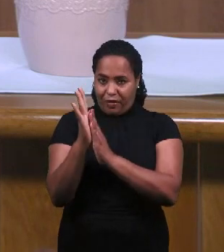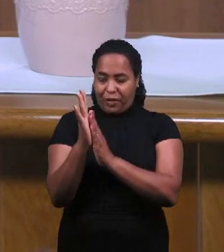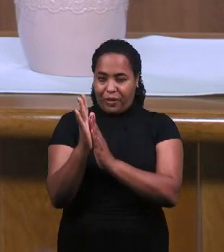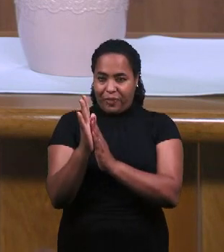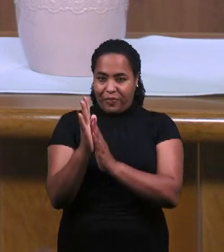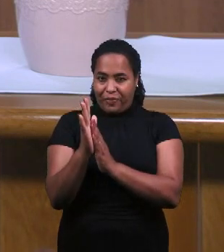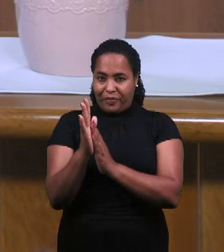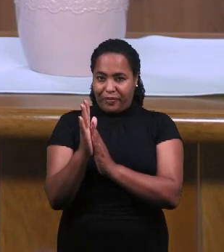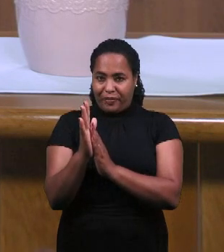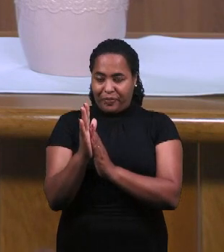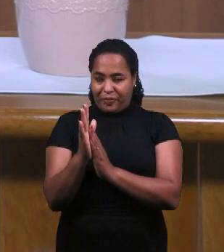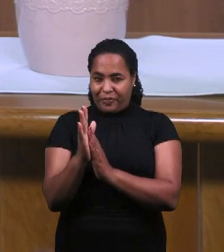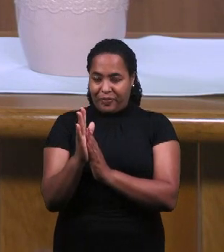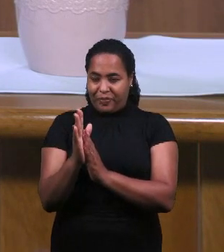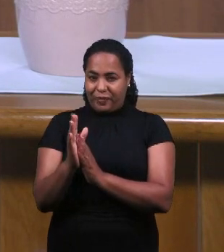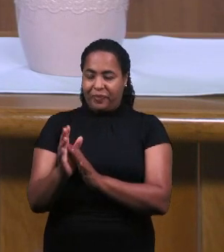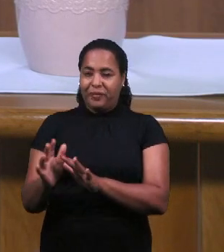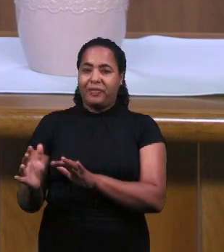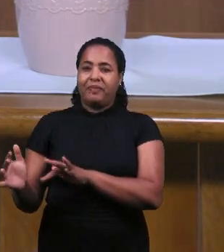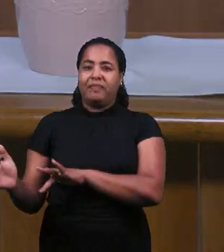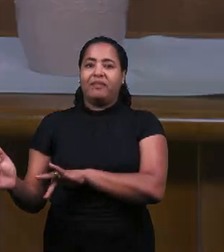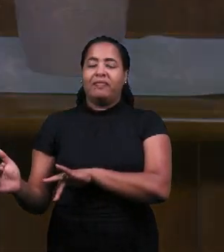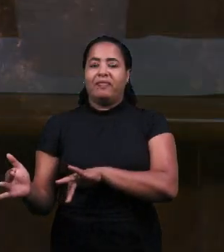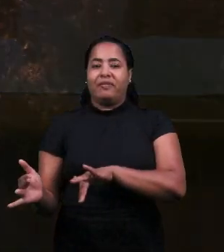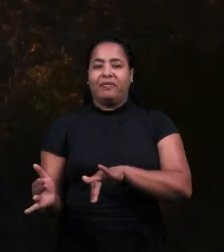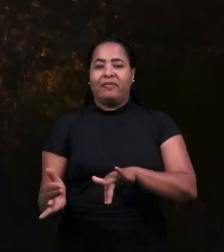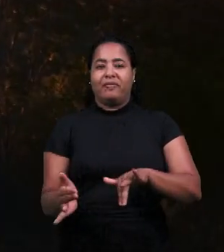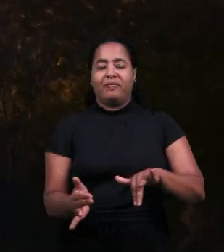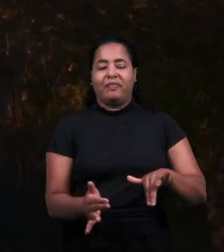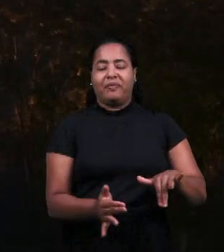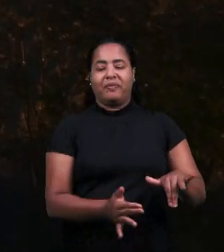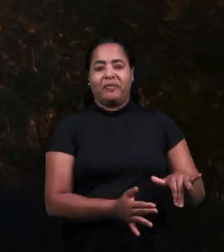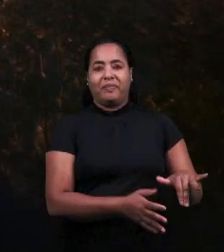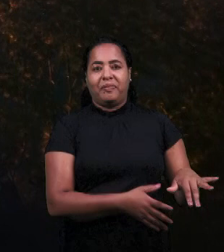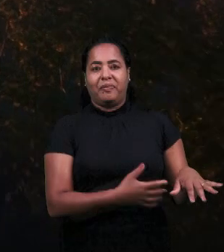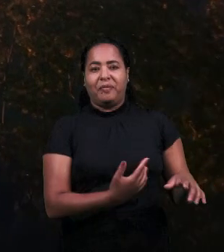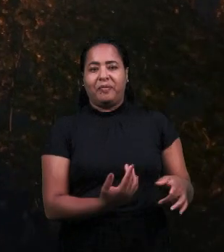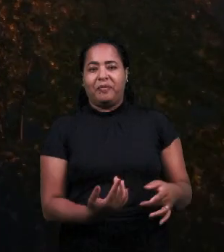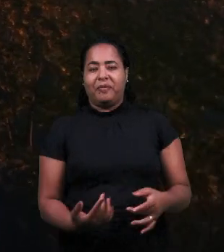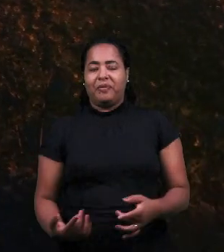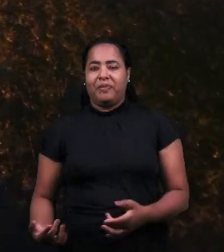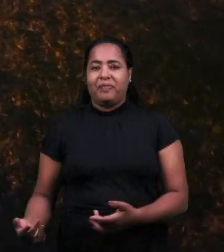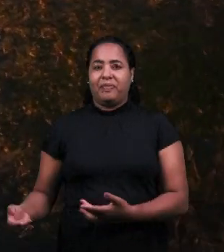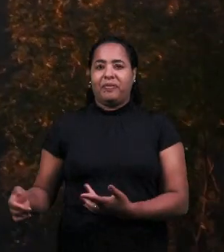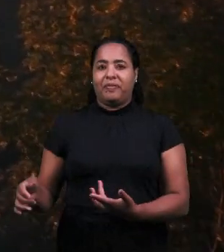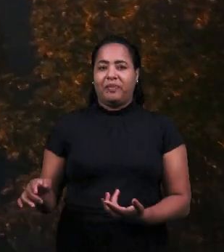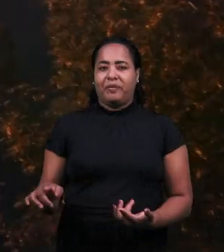Давайте мы споем еще один гимн Господу. Праведен Ты, Господь, Бог.